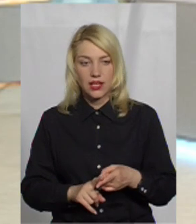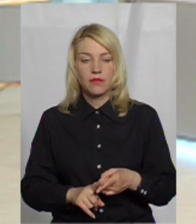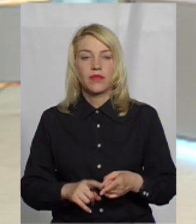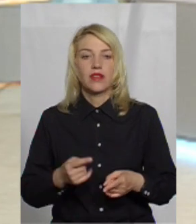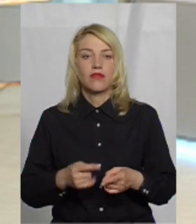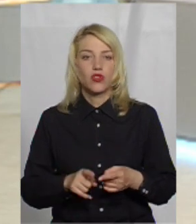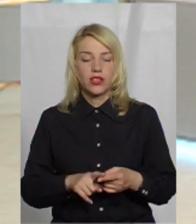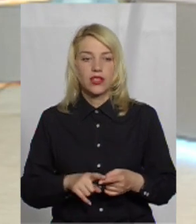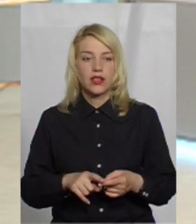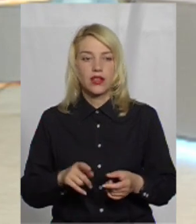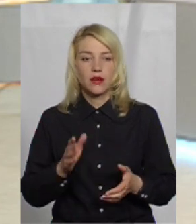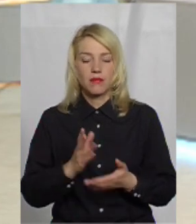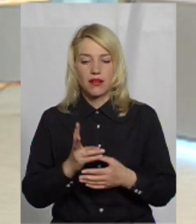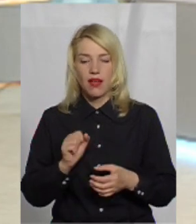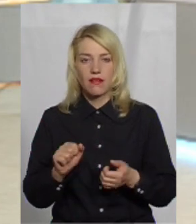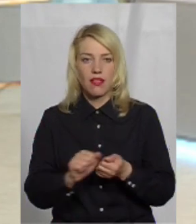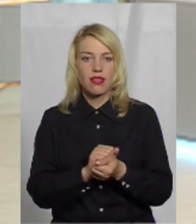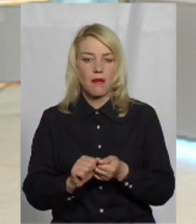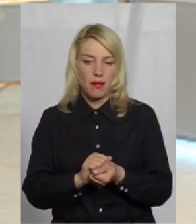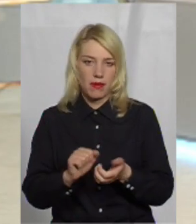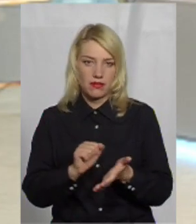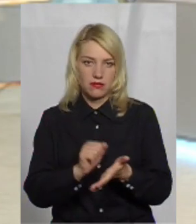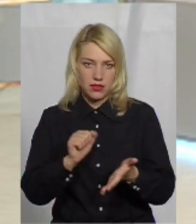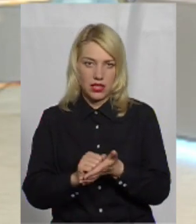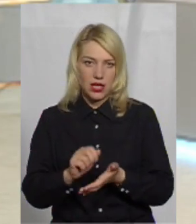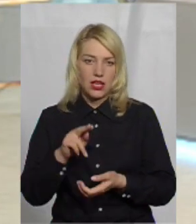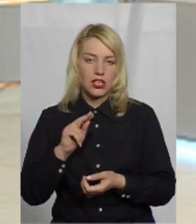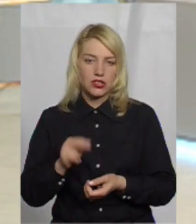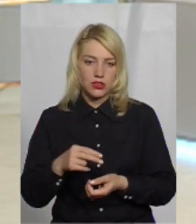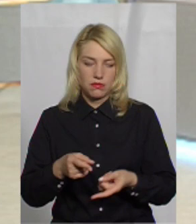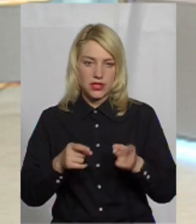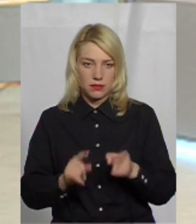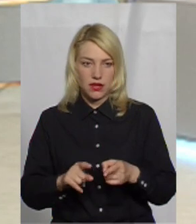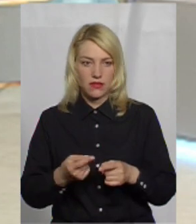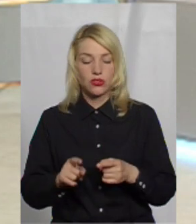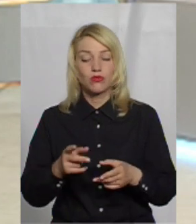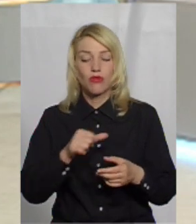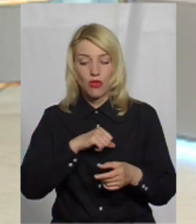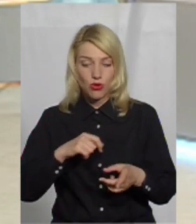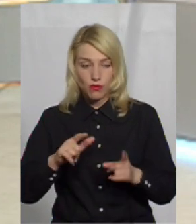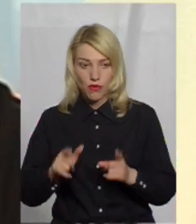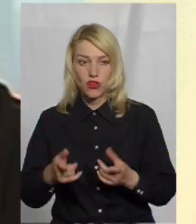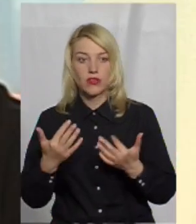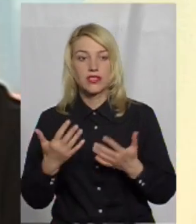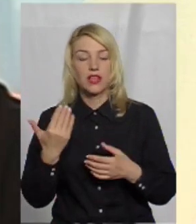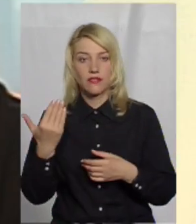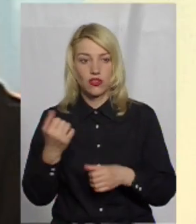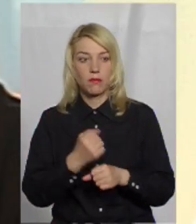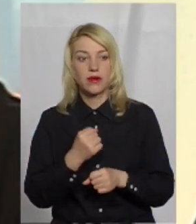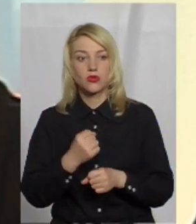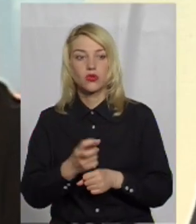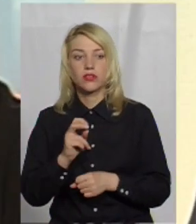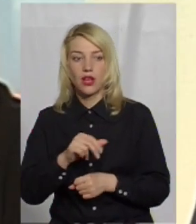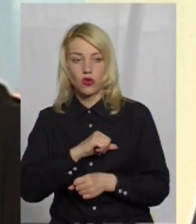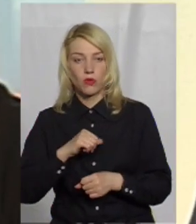навірно, вони певною мірою більше на папері, ніж насправді. Тому що це є добровольці, але наскільки вони працюють як